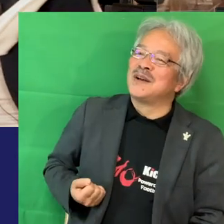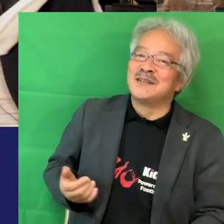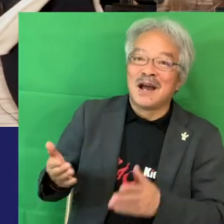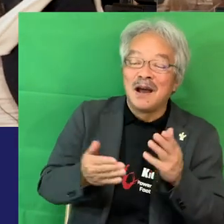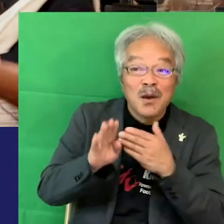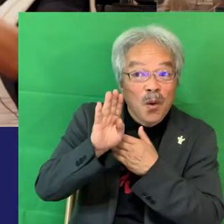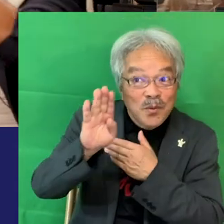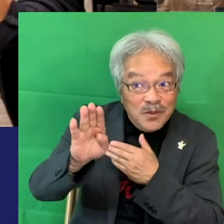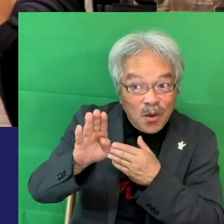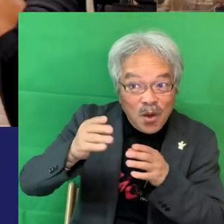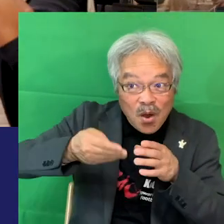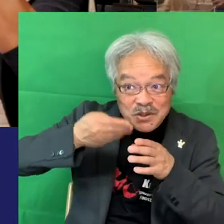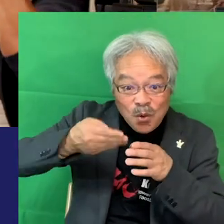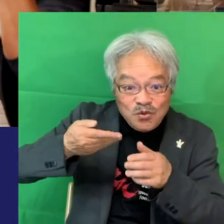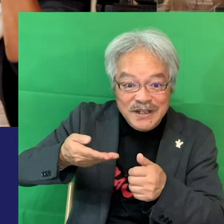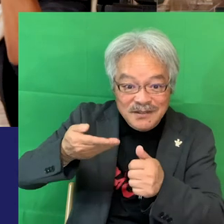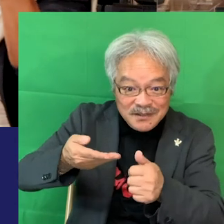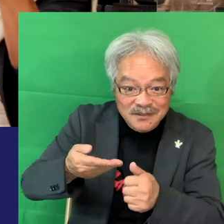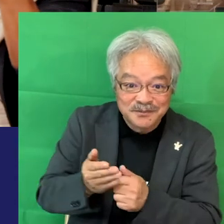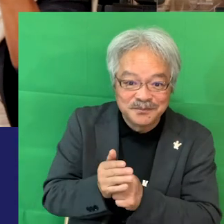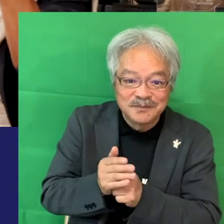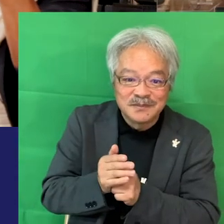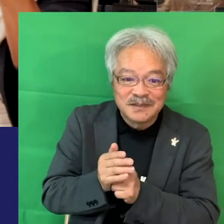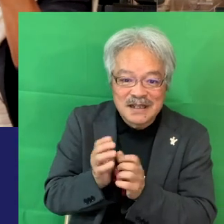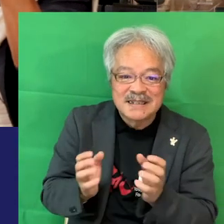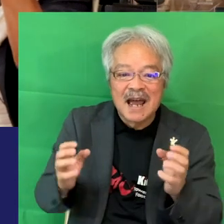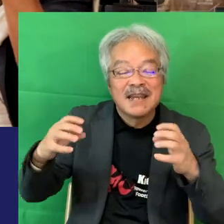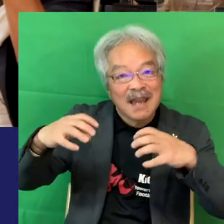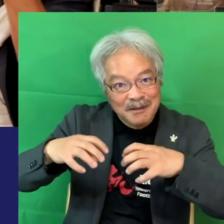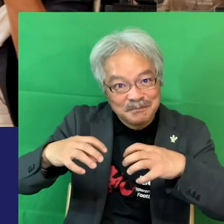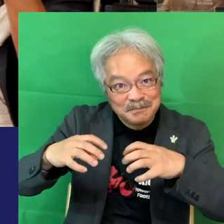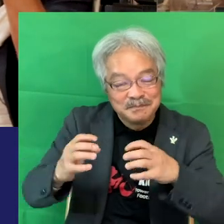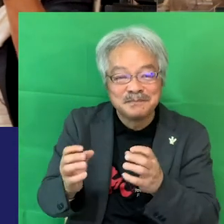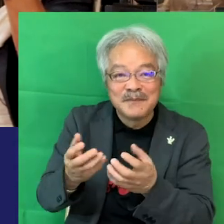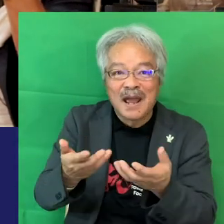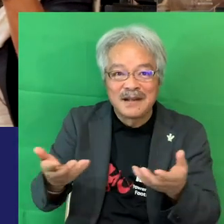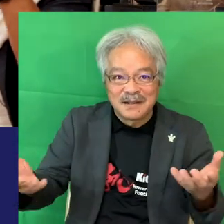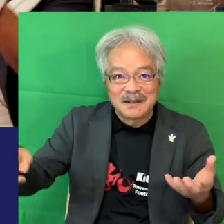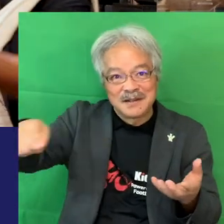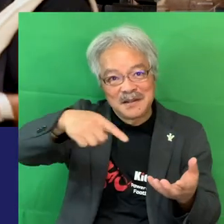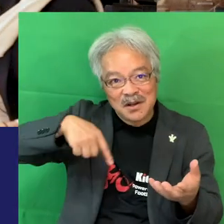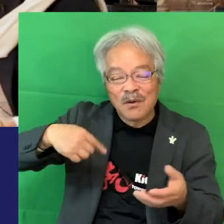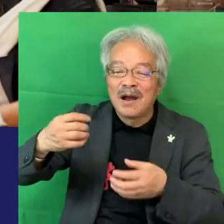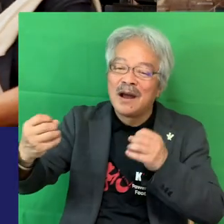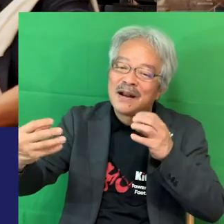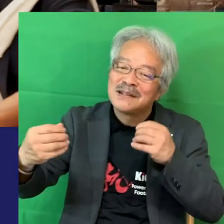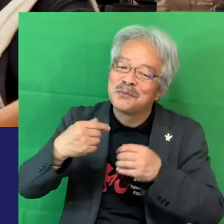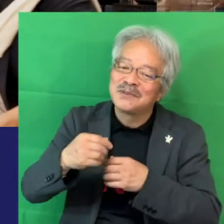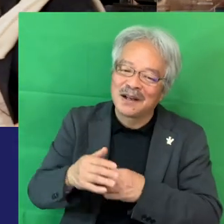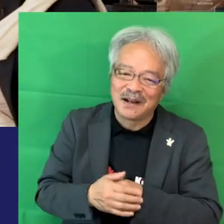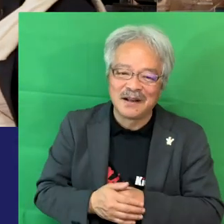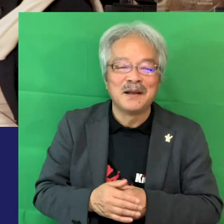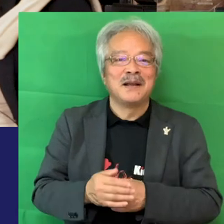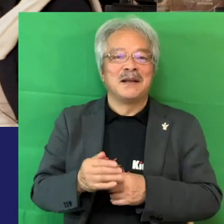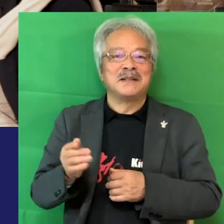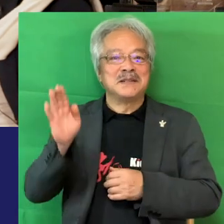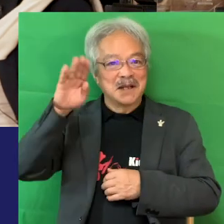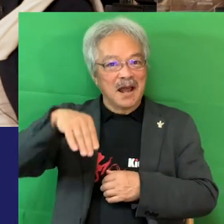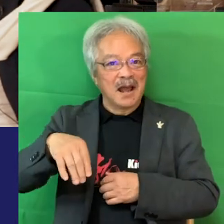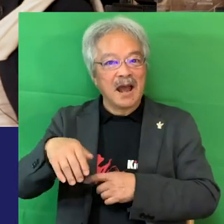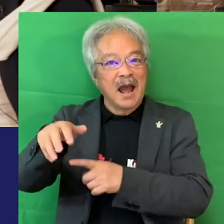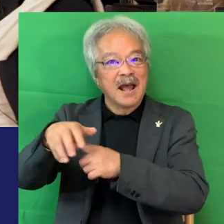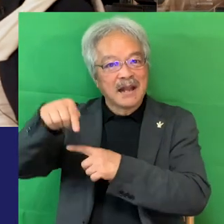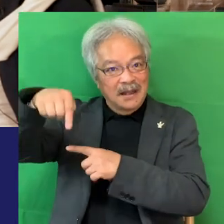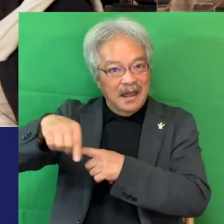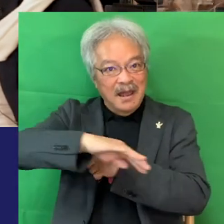育からの野菜菜園のちょっと話も聞きたいねじゃあ畑ロケでも行きますかはい